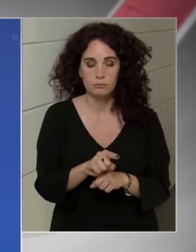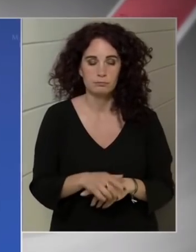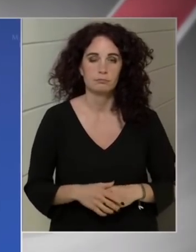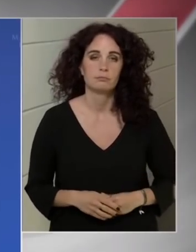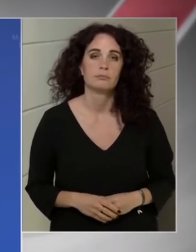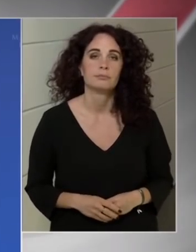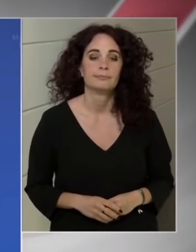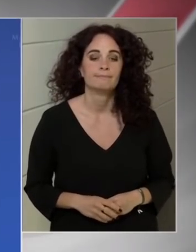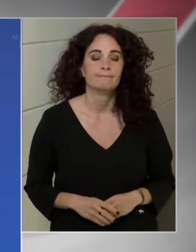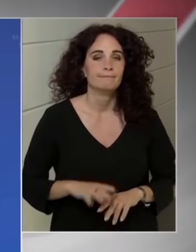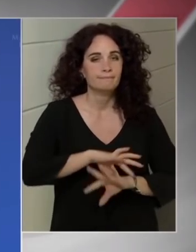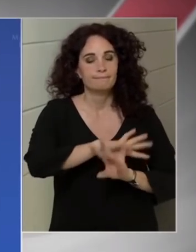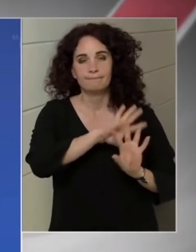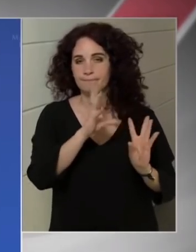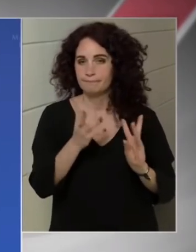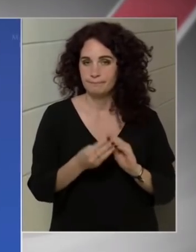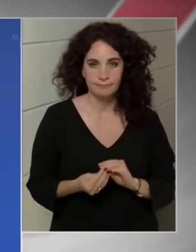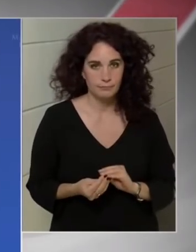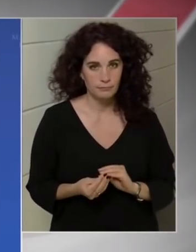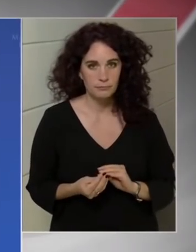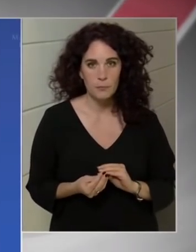újra a bevezetése kerül